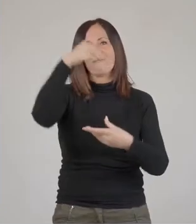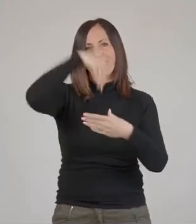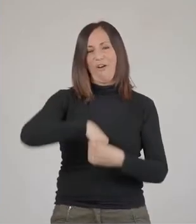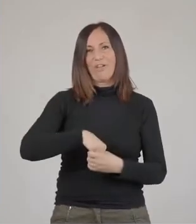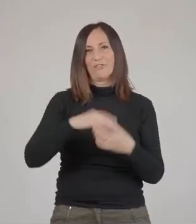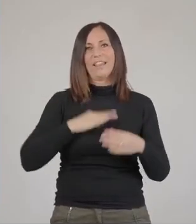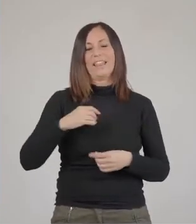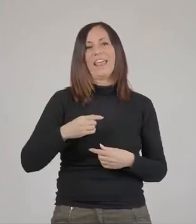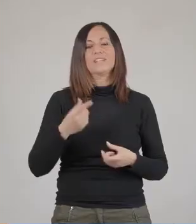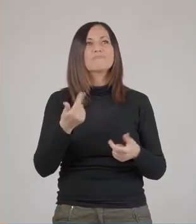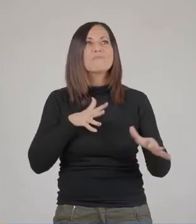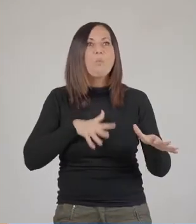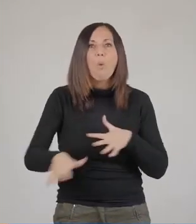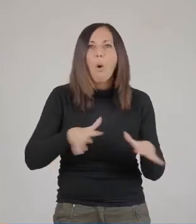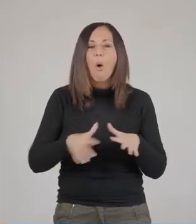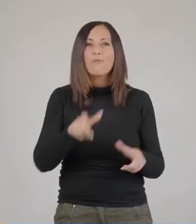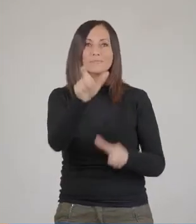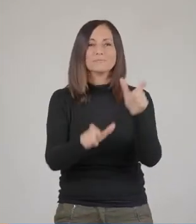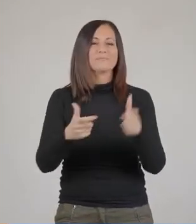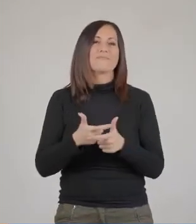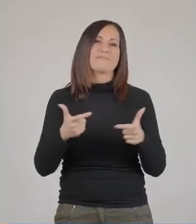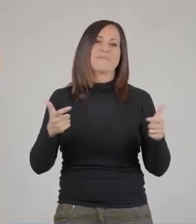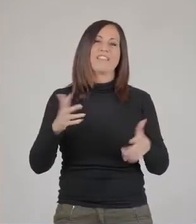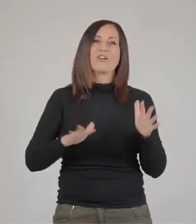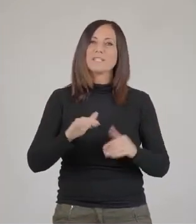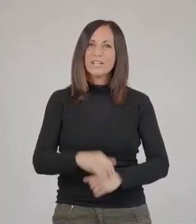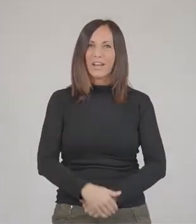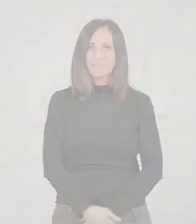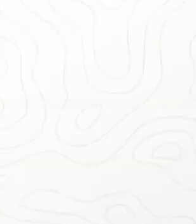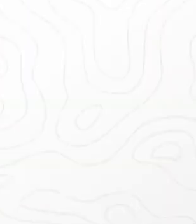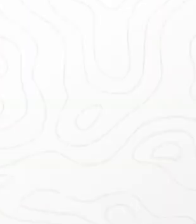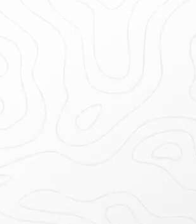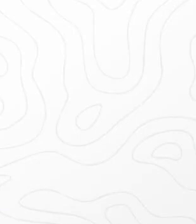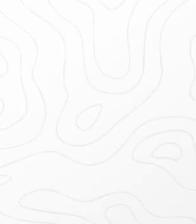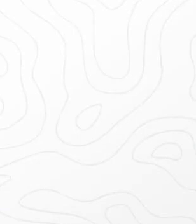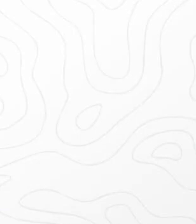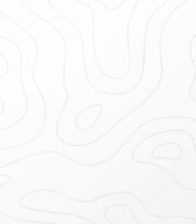coinvolgere l'interesse e muovere una quantità enorme di informazioni.